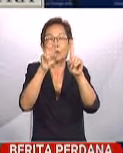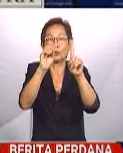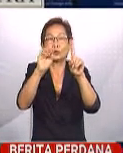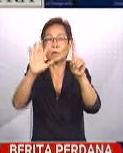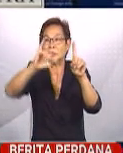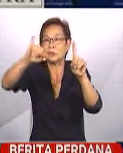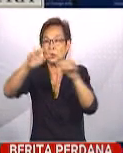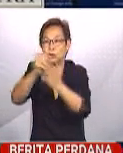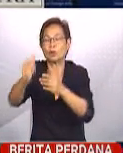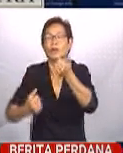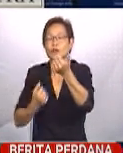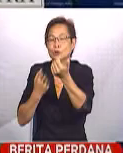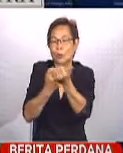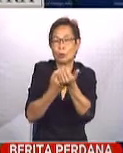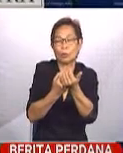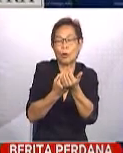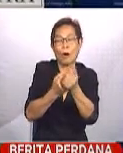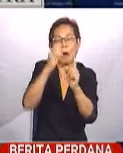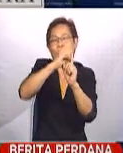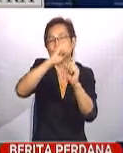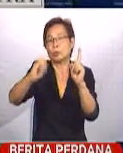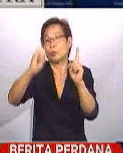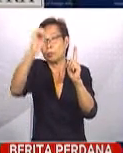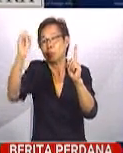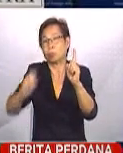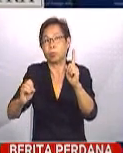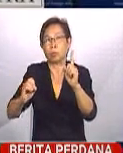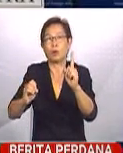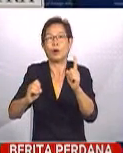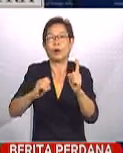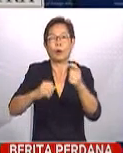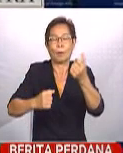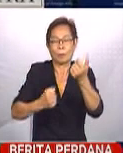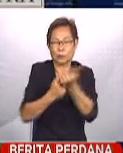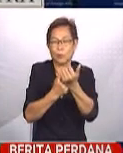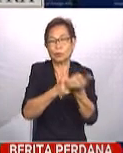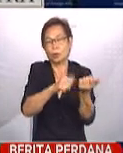akan dibiayai sepenuhnya oleh parti MIC.